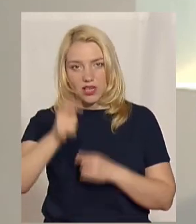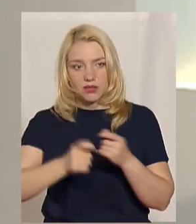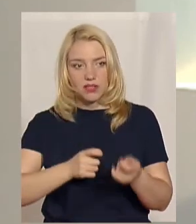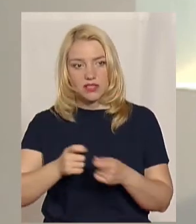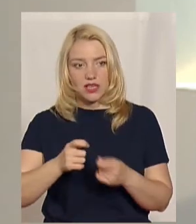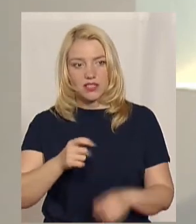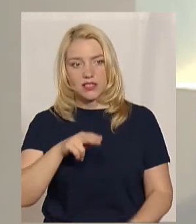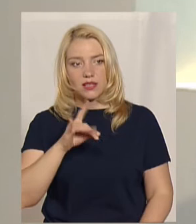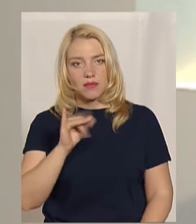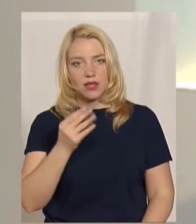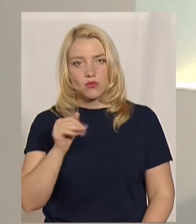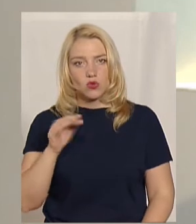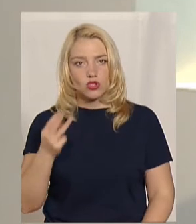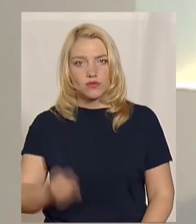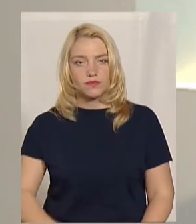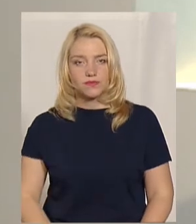Роман Примуш.